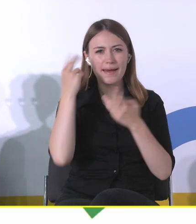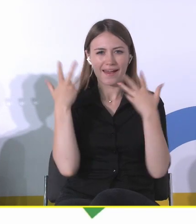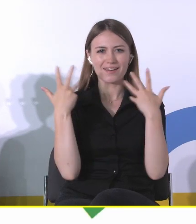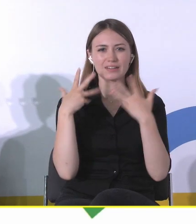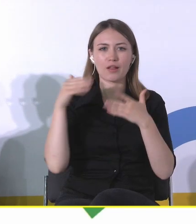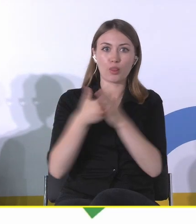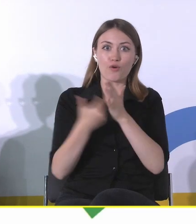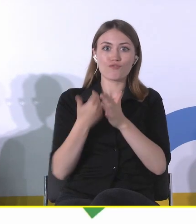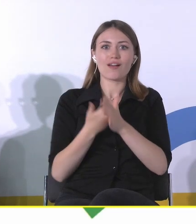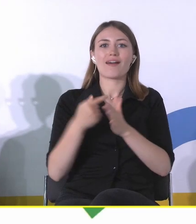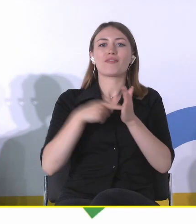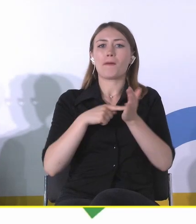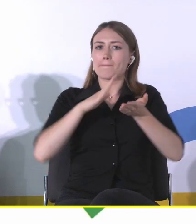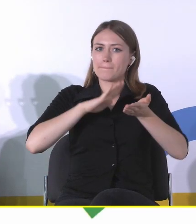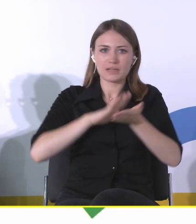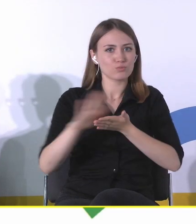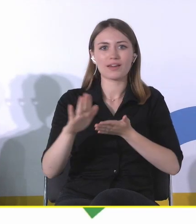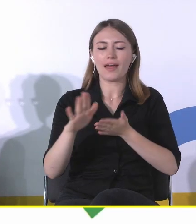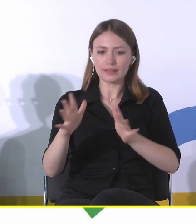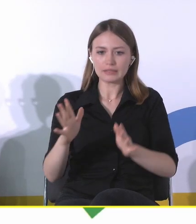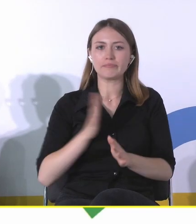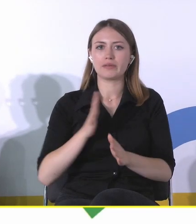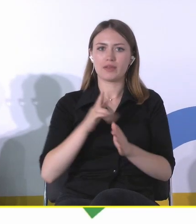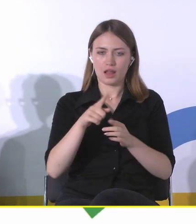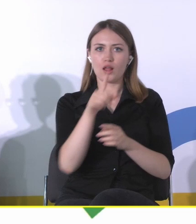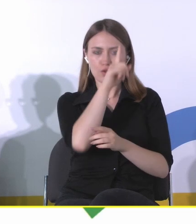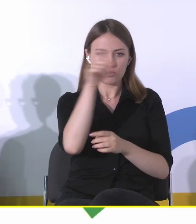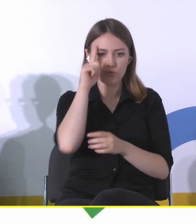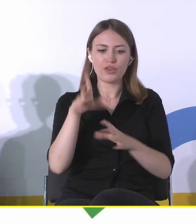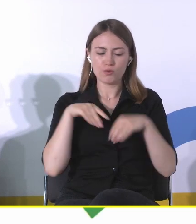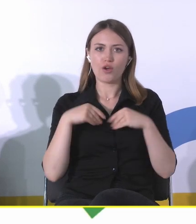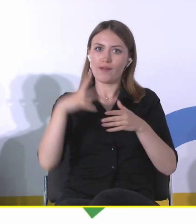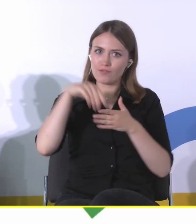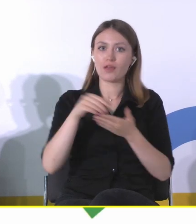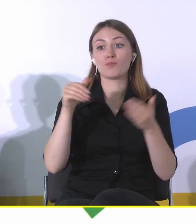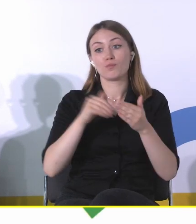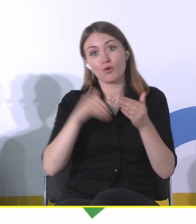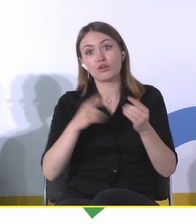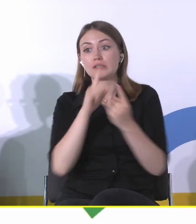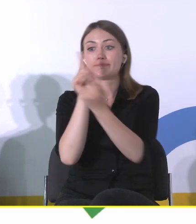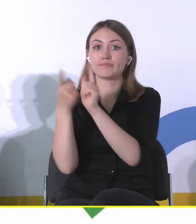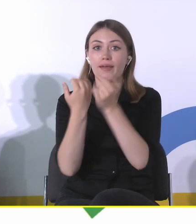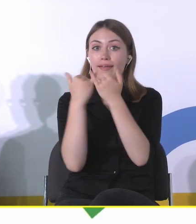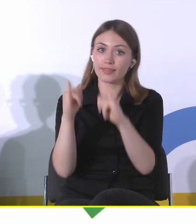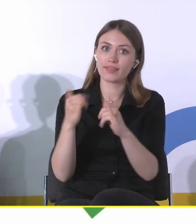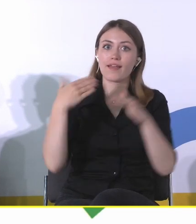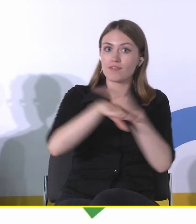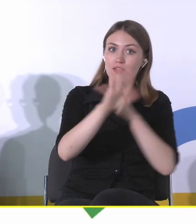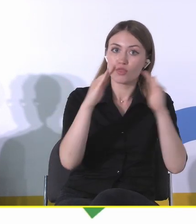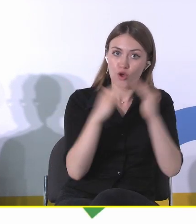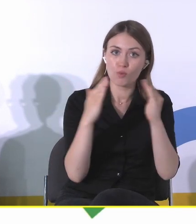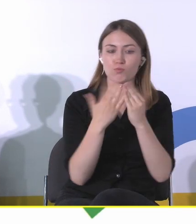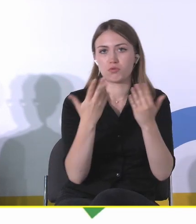bezpłatna, bezpieczna przestrzeń, gdzie ludzie mogą przebywać, może spotkają innych, może wyjdą z domu, ale na przykład instytucja, która